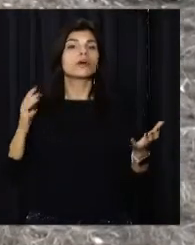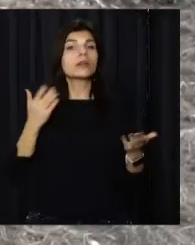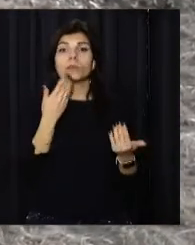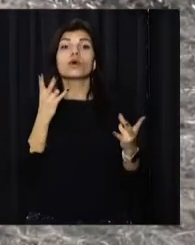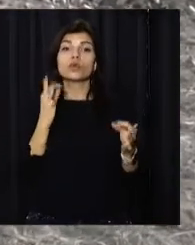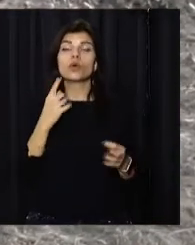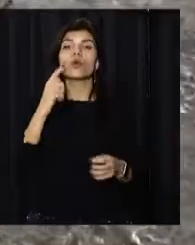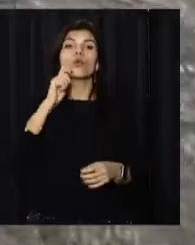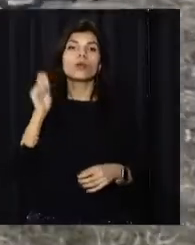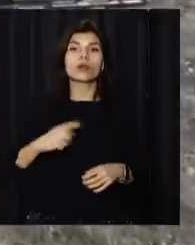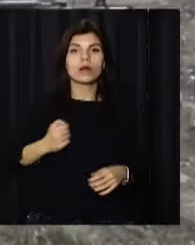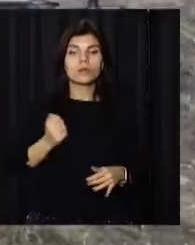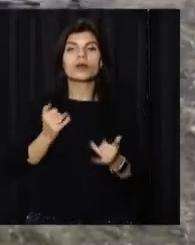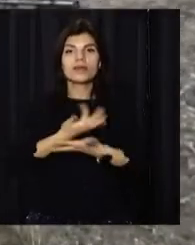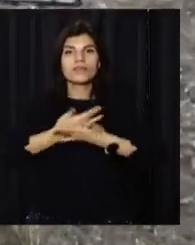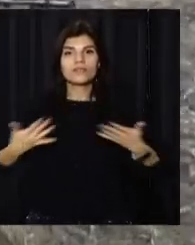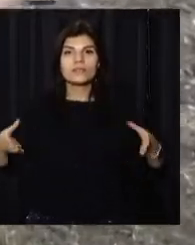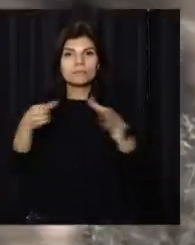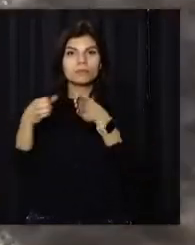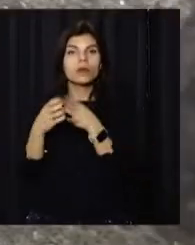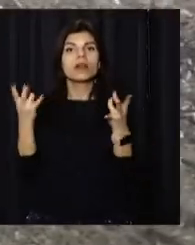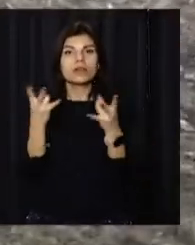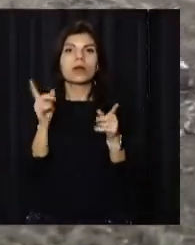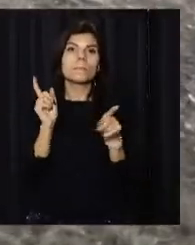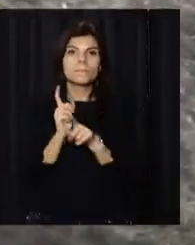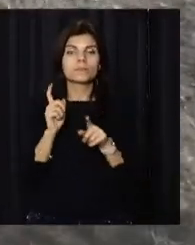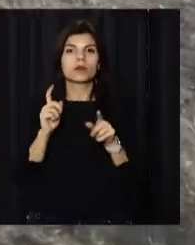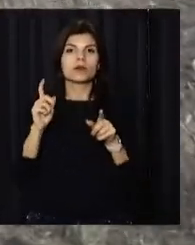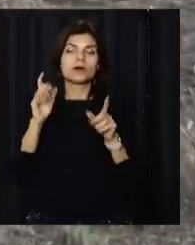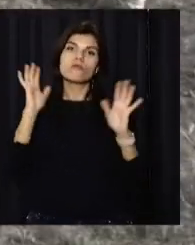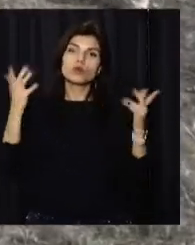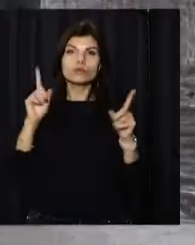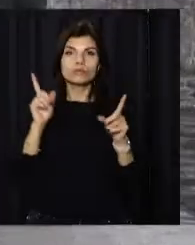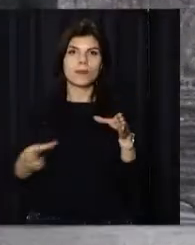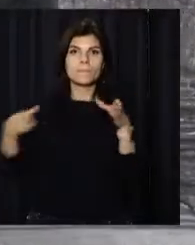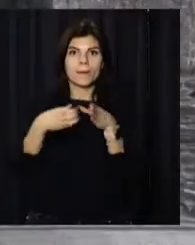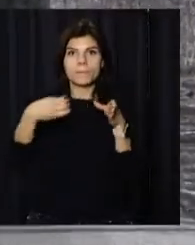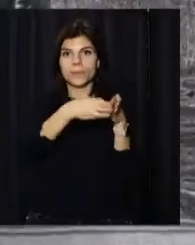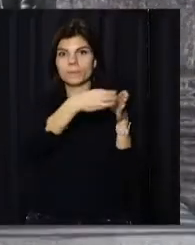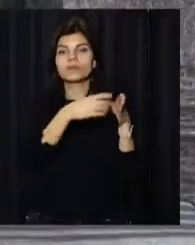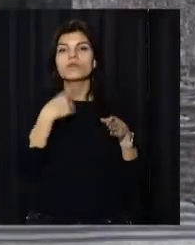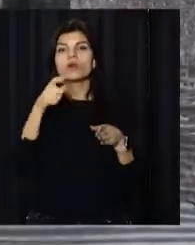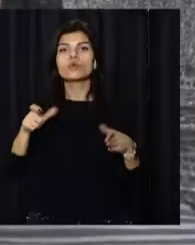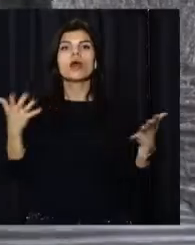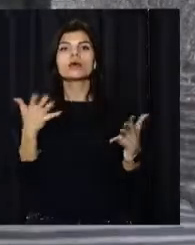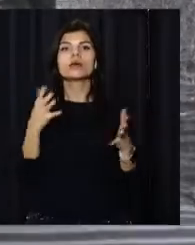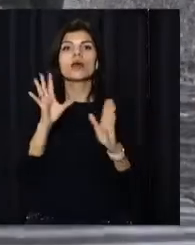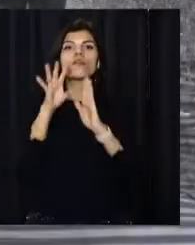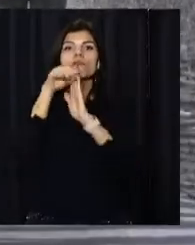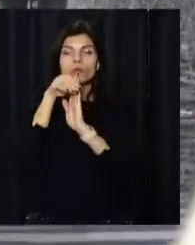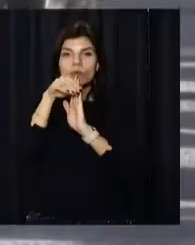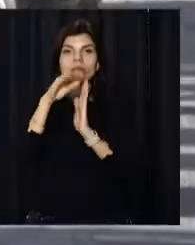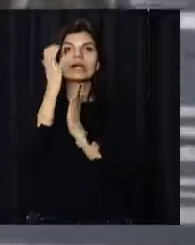українську армію та інші військові формування треба оперативно докомплектовувати. Йдеться тільки про громадян, які зараховані до